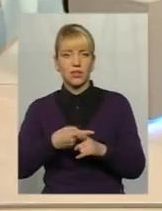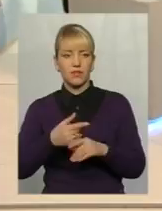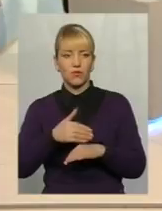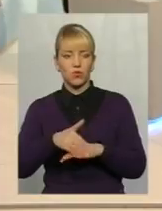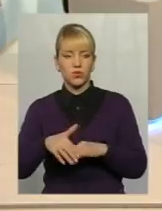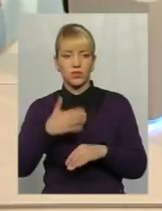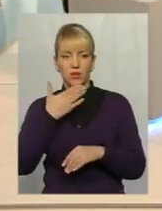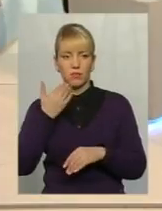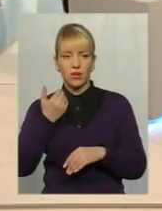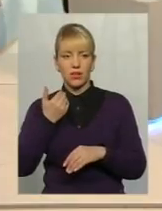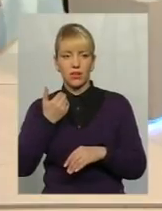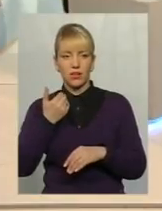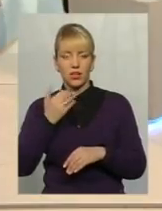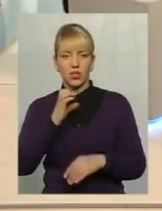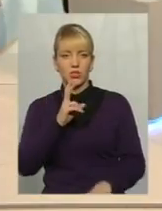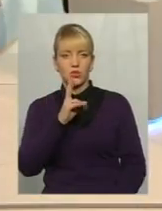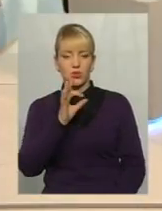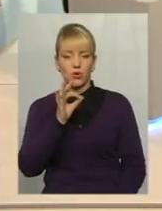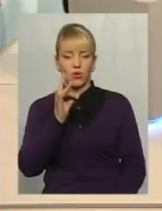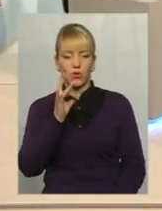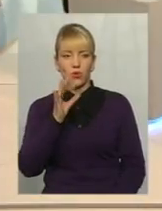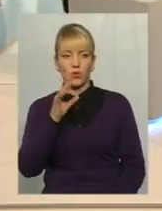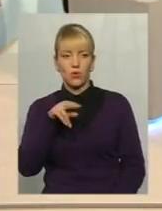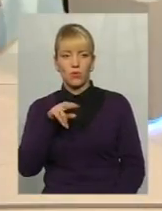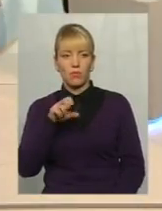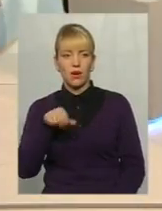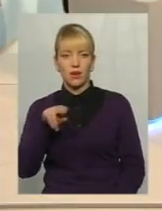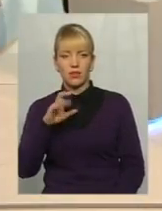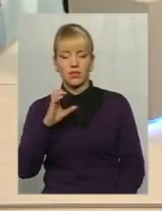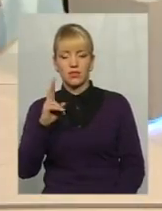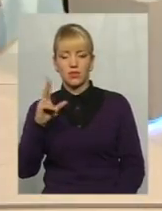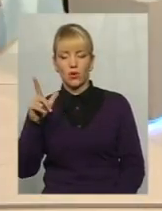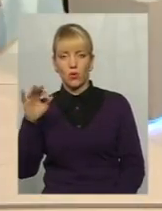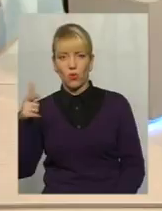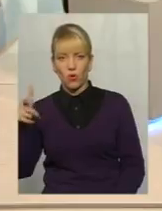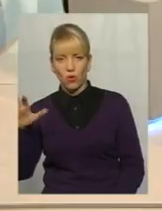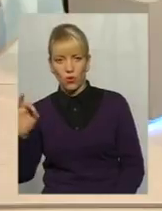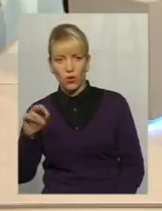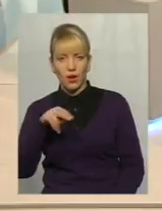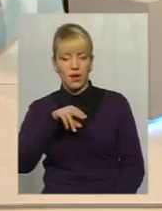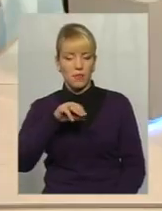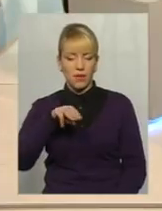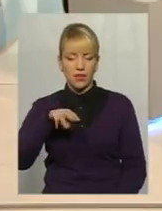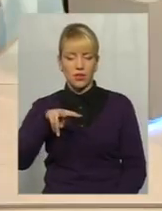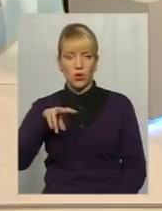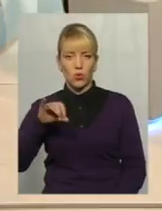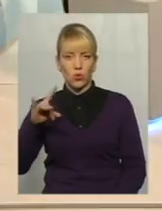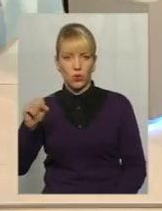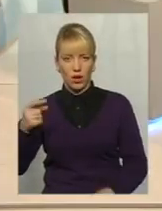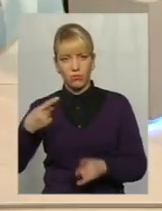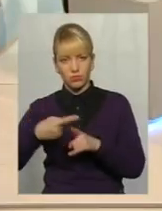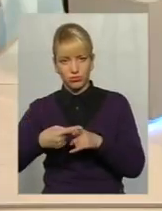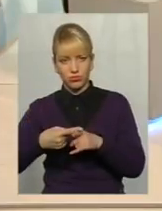вулиці. У нас немає вулиці Скоропадського, наприклад, Петлюри і Скоропадського. Знову ж таки, нібито обидва будували один українську